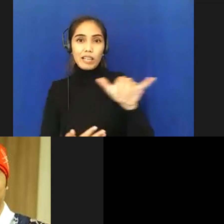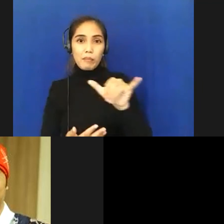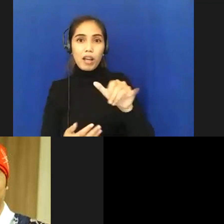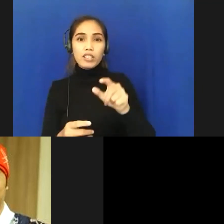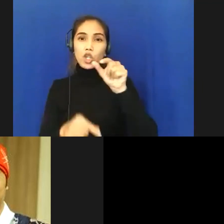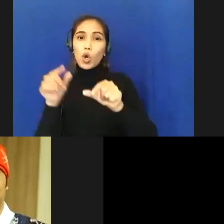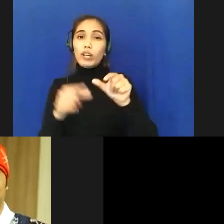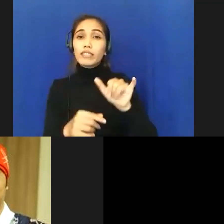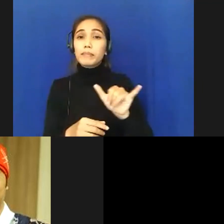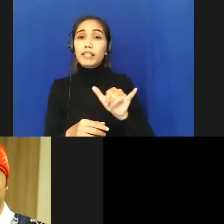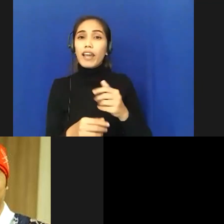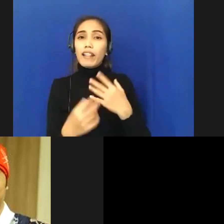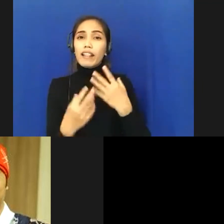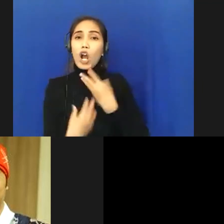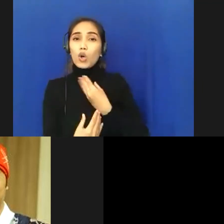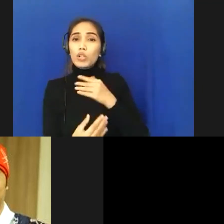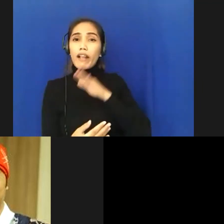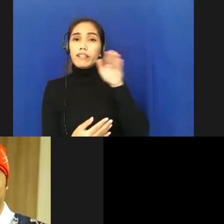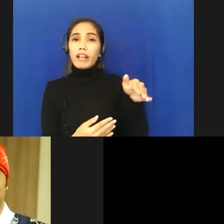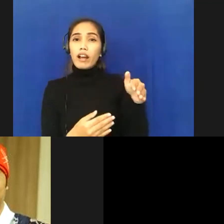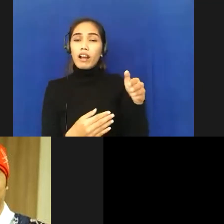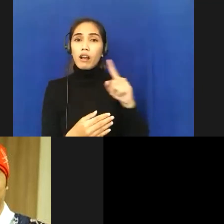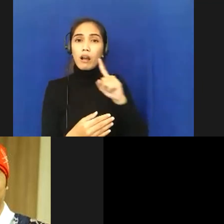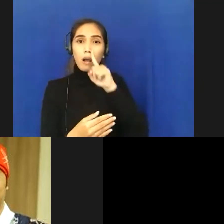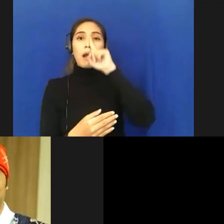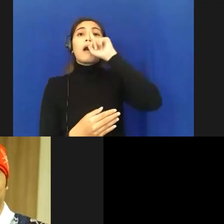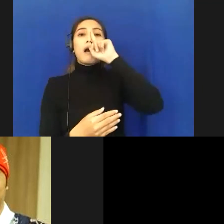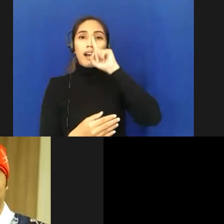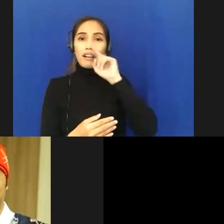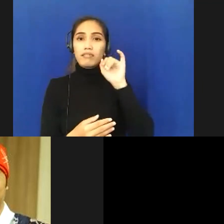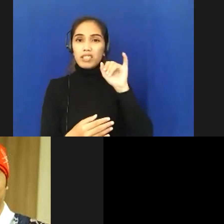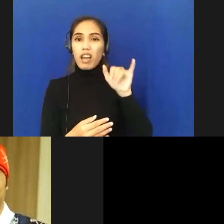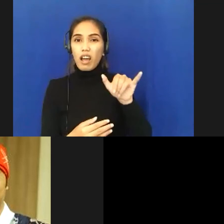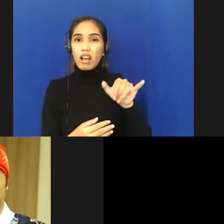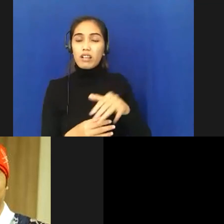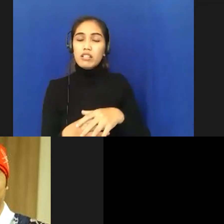untuk tadi dikatakan untuk colok hidungnya dan lain-lain dan